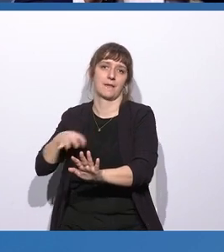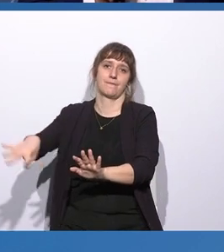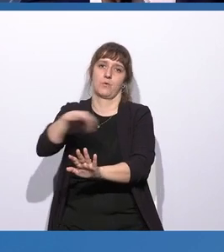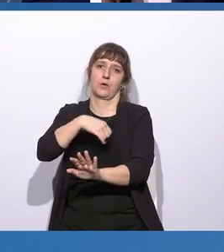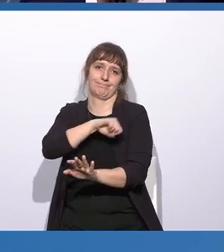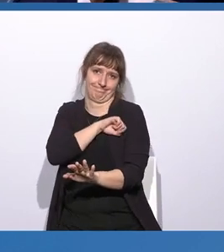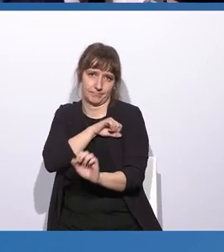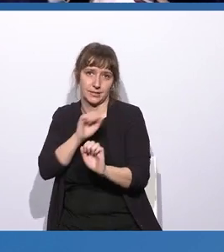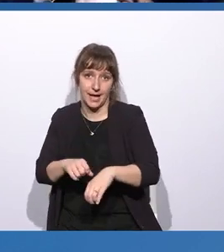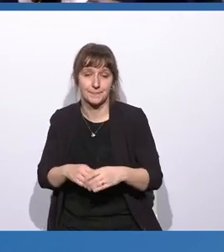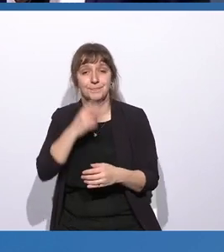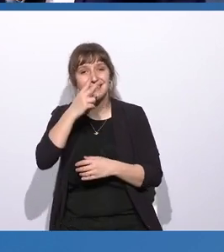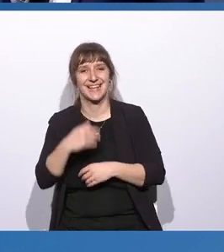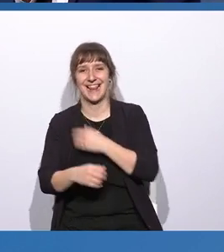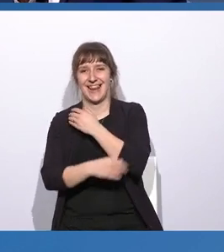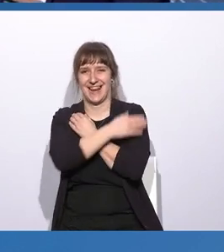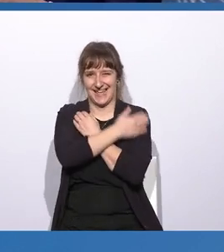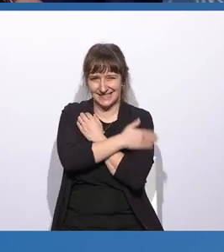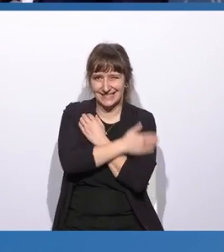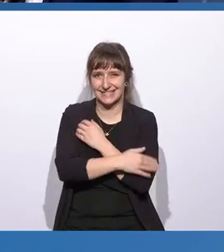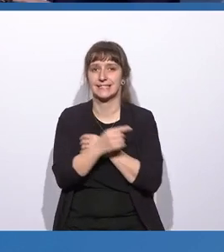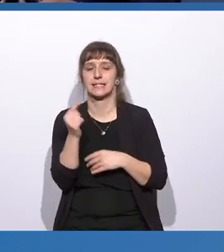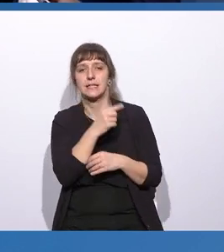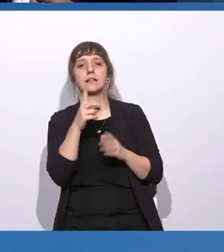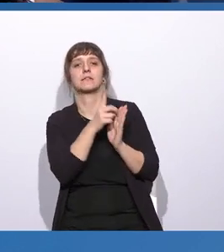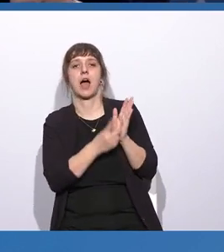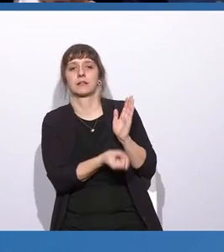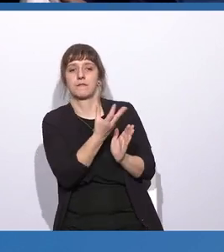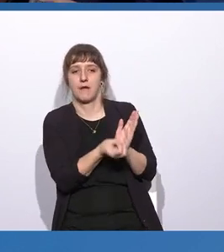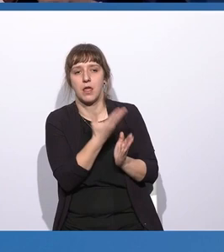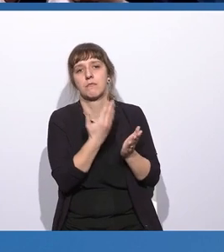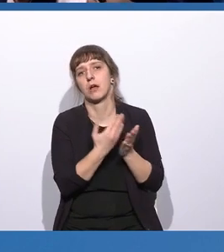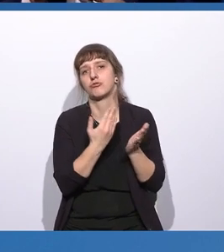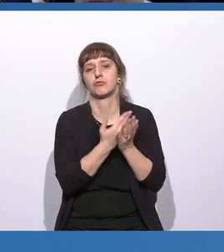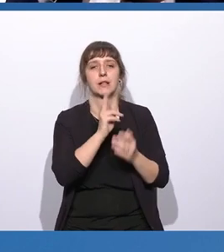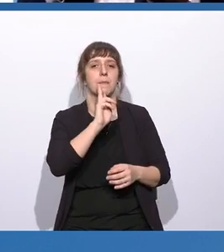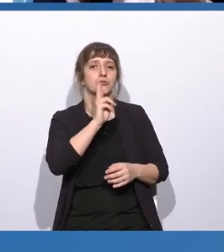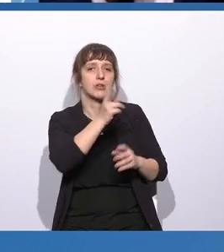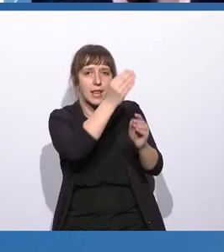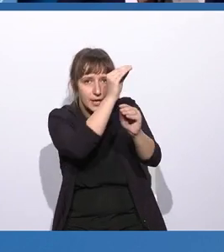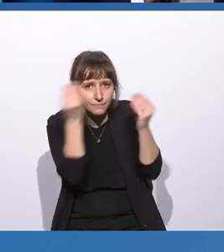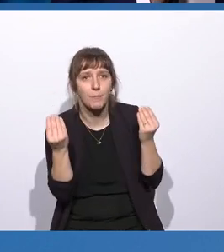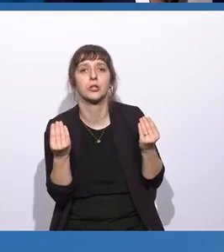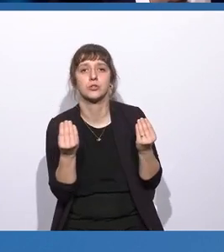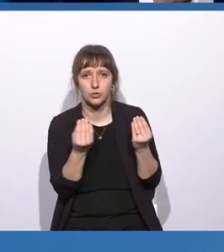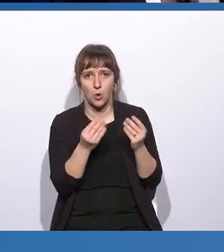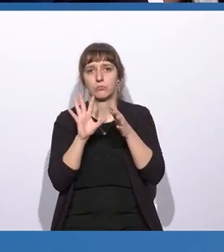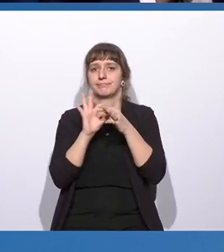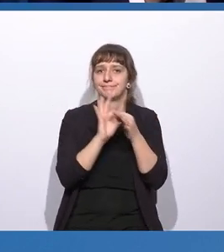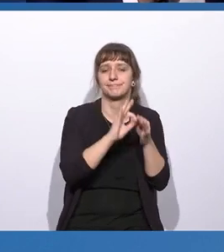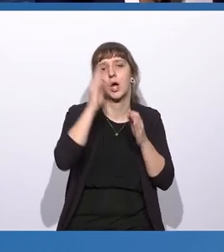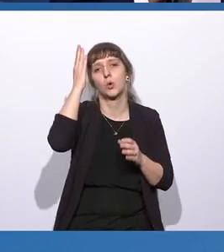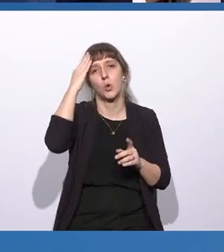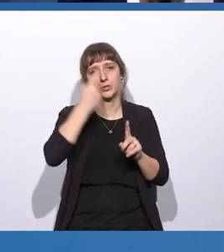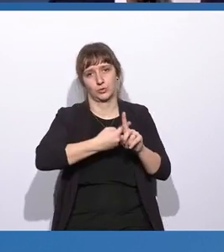Sie sehen auf der linken Seite einmal die Datenquelle. Das können bei uns zum Beispiel Bestellinformationen in einem Backend sein. Die sind einer Kundennummer zum Beispiel zugeordnet.